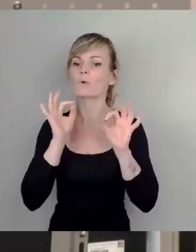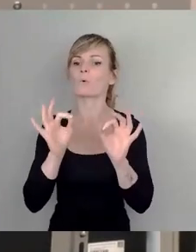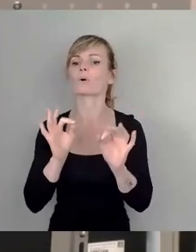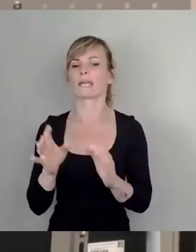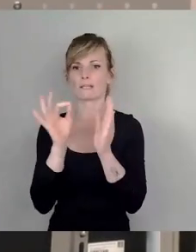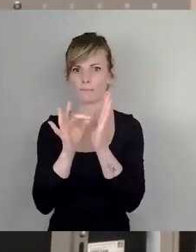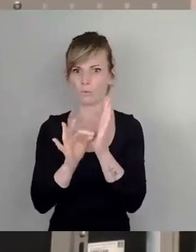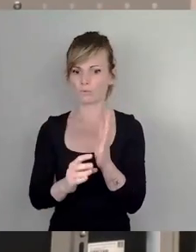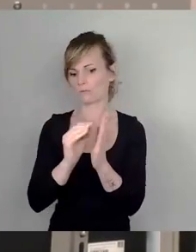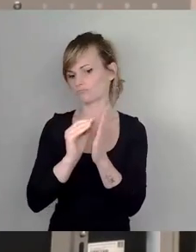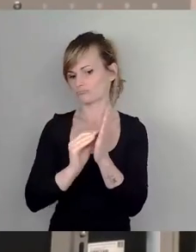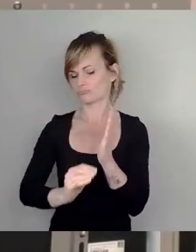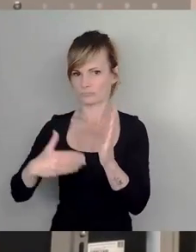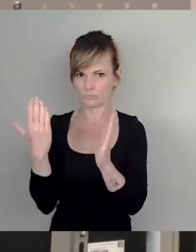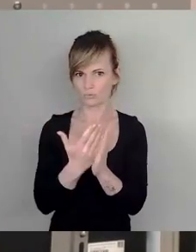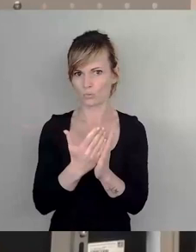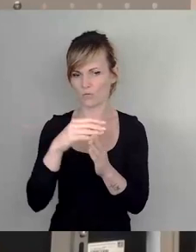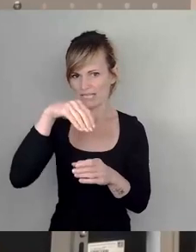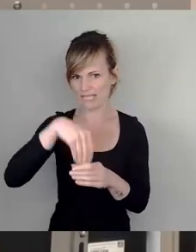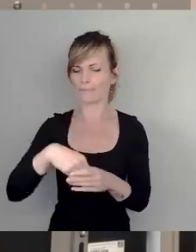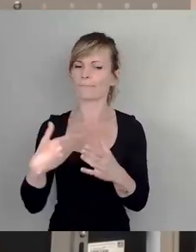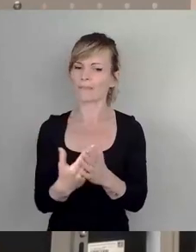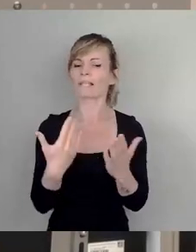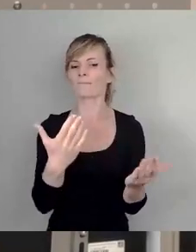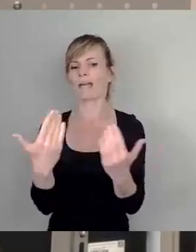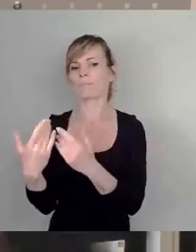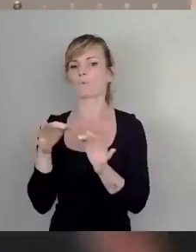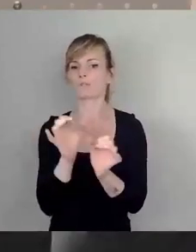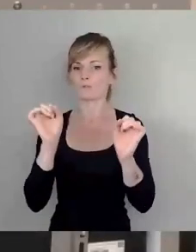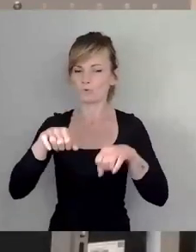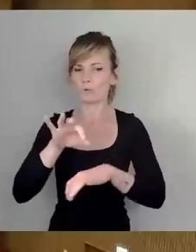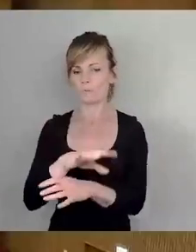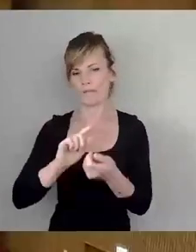Anträgen dann auch so konkret benennen. Ich werbe deswegen um Zustimmung zum Änderungsantrag.